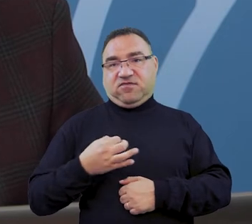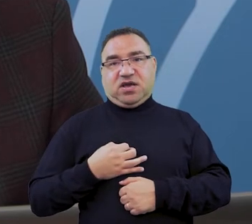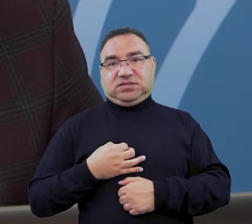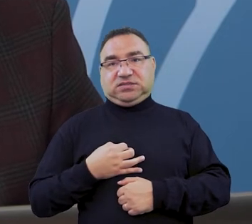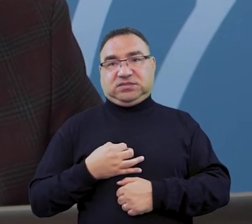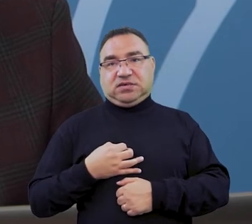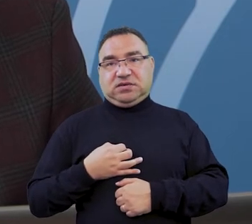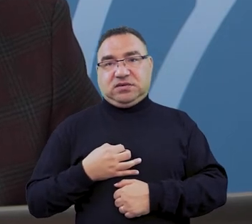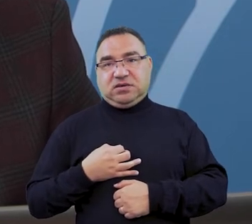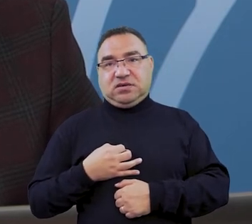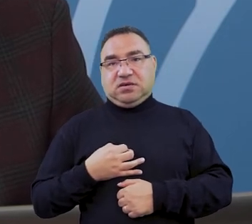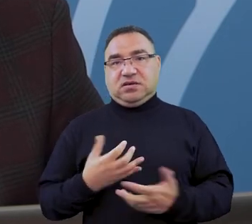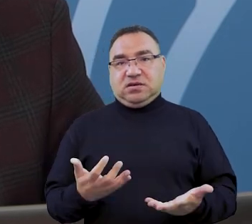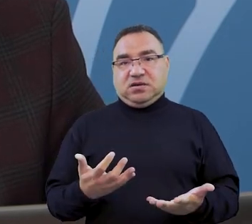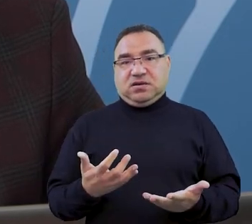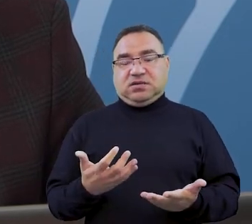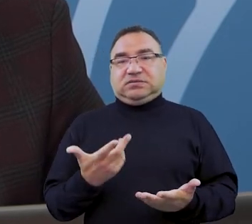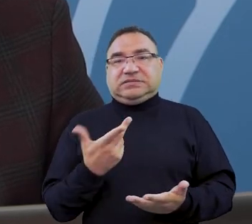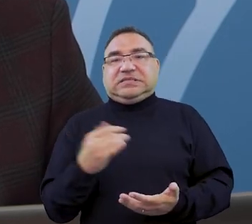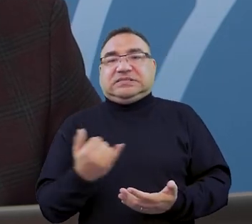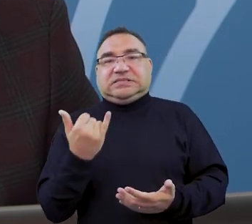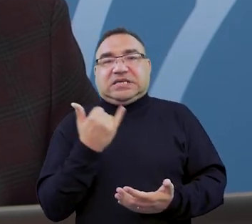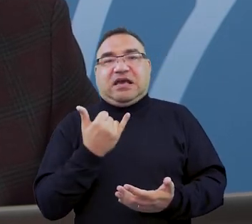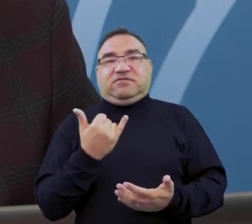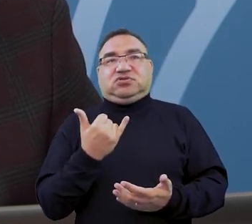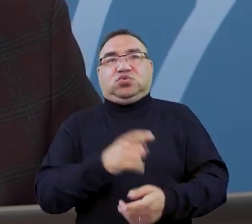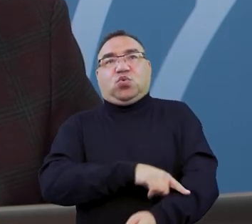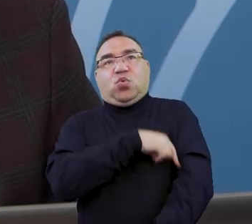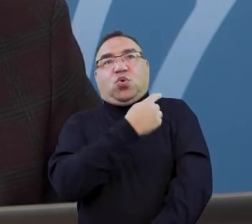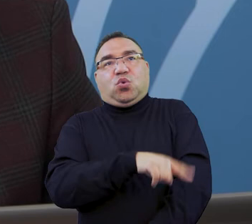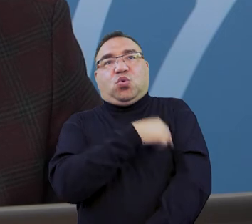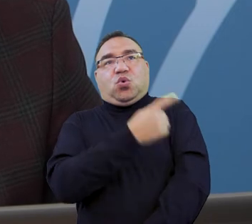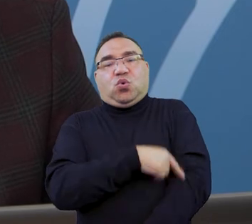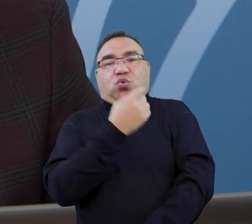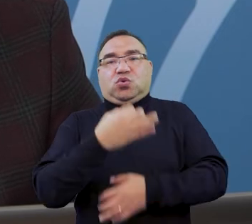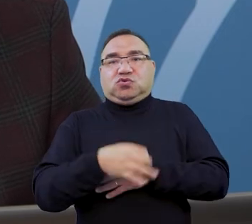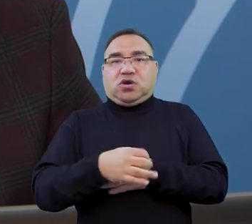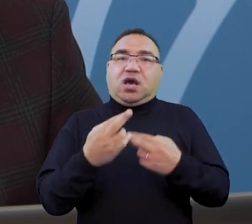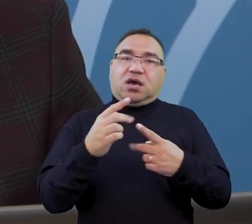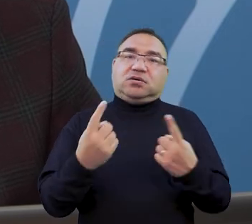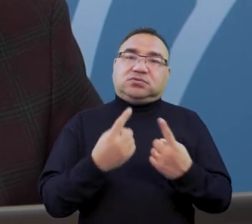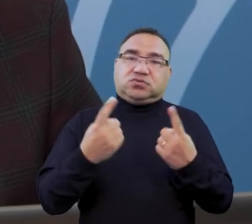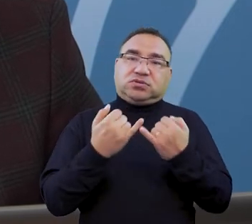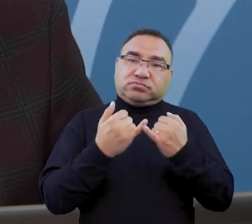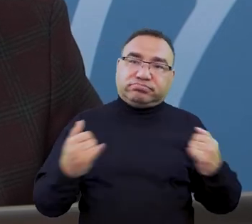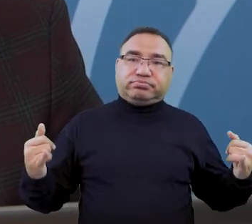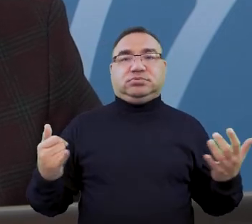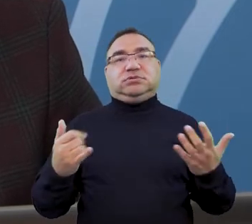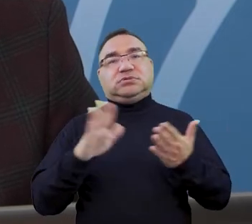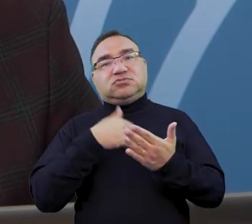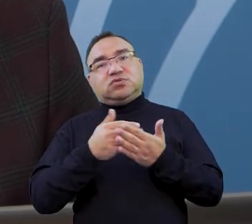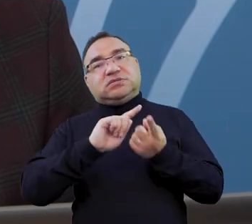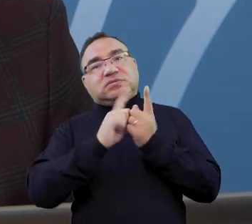które studiują dłużej niż 6 lat. Nie zawsze są wiecznymi studentami, w cudzysłowie. Sytuacje są różne. Czy nie można by